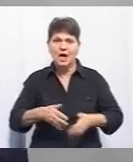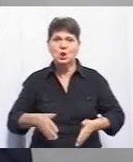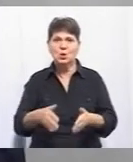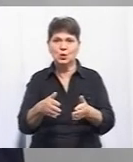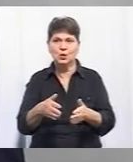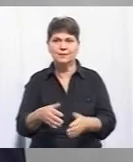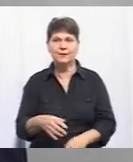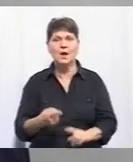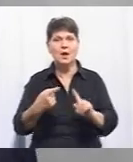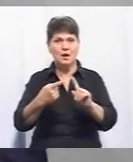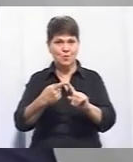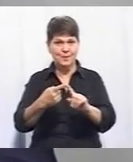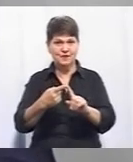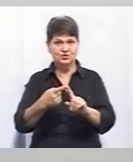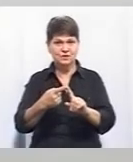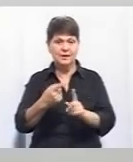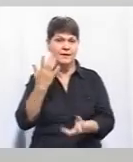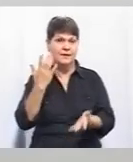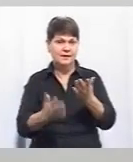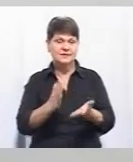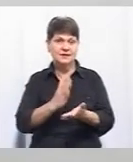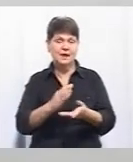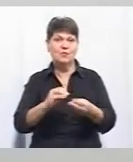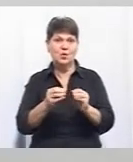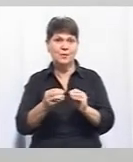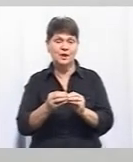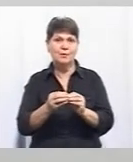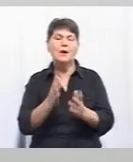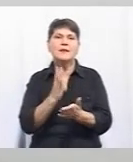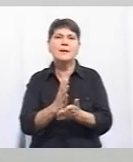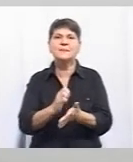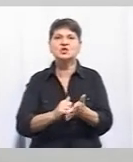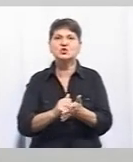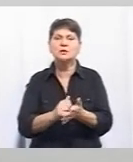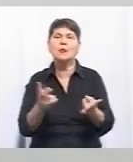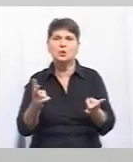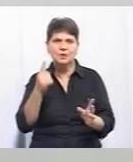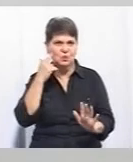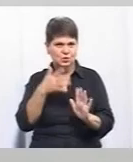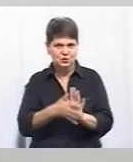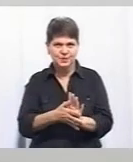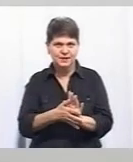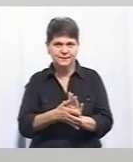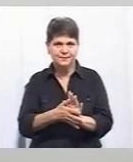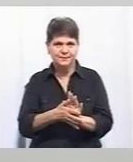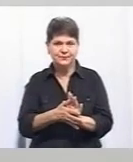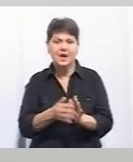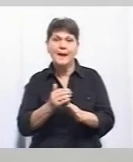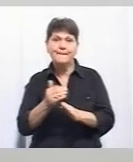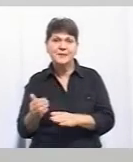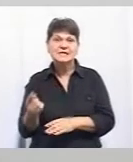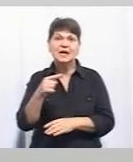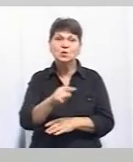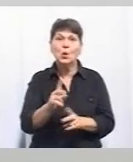Саме по-перше, якщо є проблематика, її щось спричинило. Потрібно розуміти, чи б то, після того, як